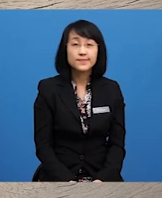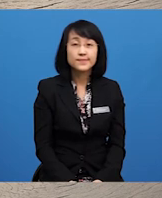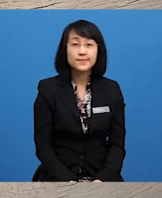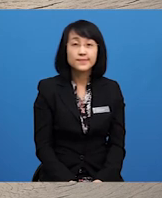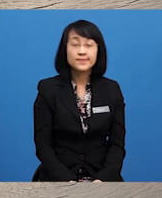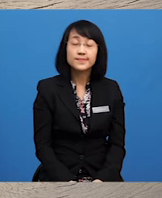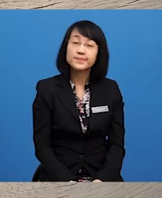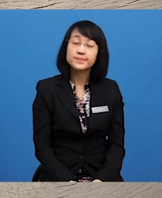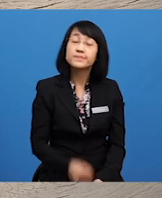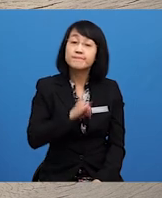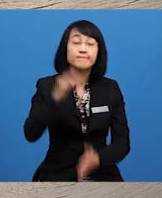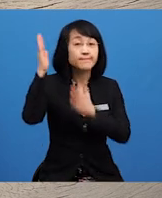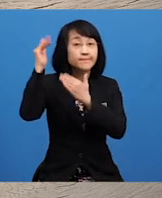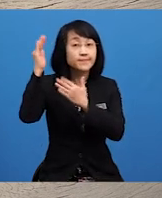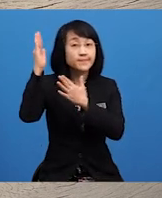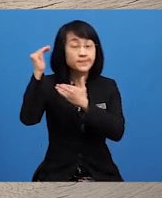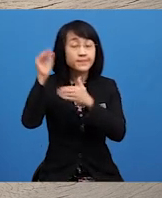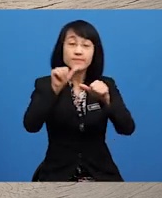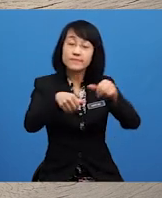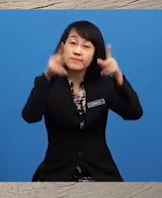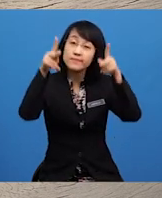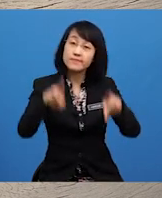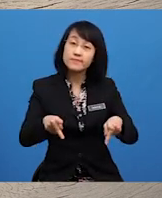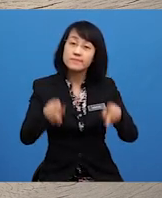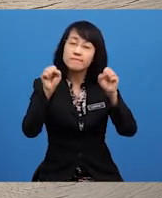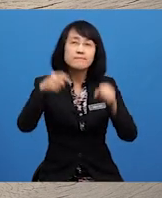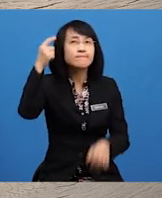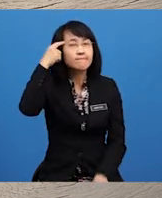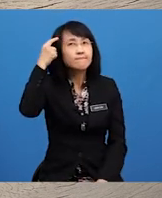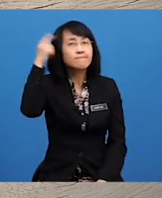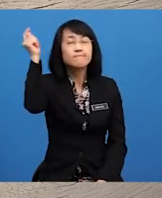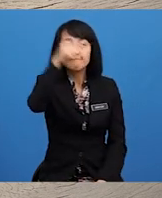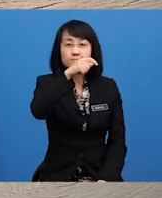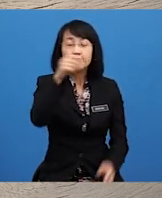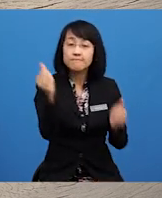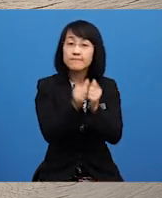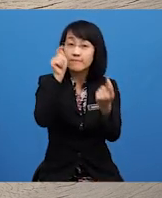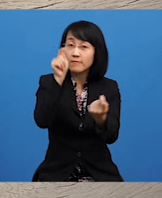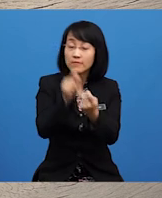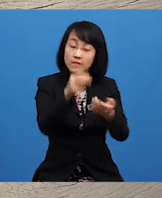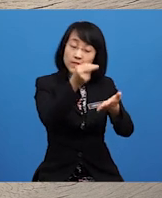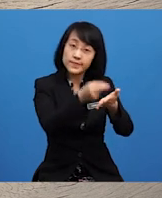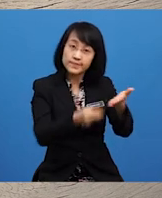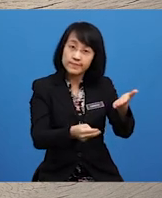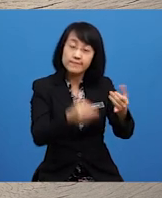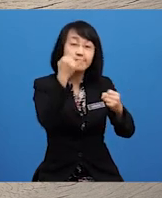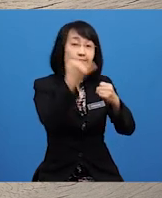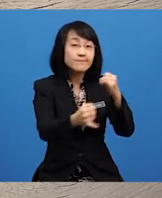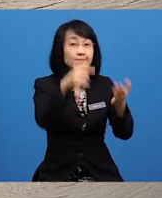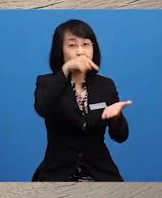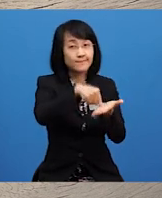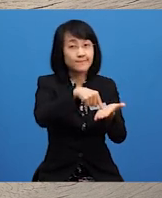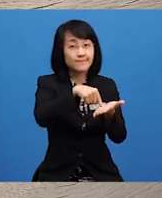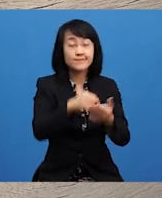Saya berharap Agar pelajar dapat menekah Dengan tepat Nilai yang terakhir ini